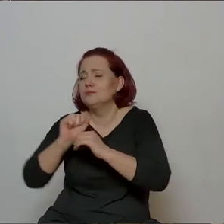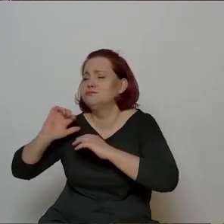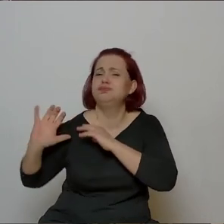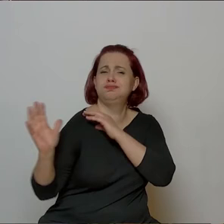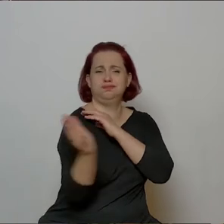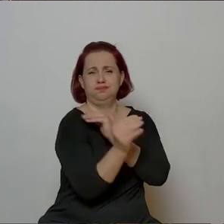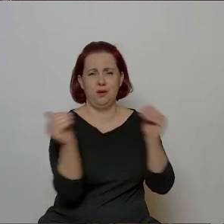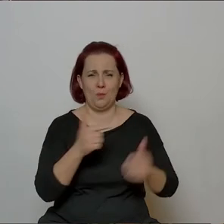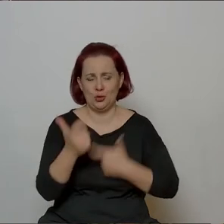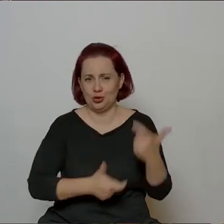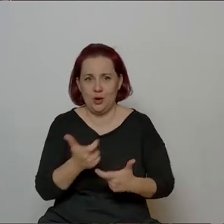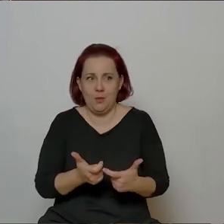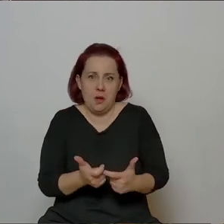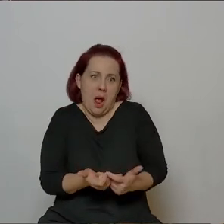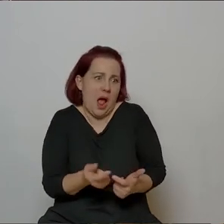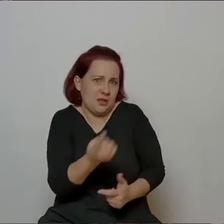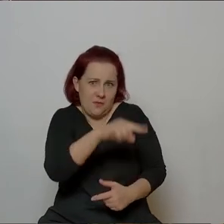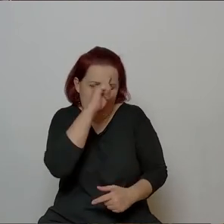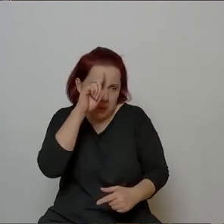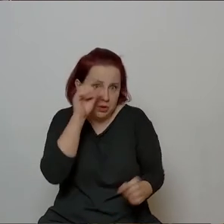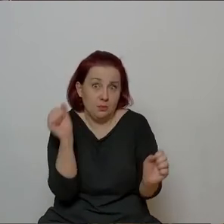ciągu, a ciągle jest, nie wiem, bojaśń.